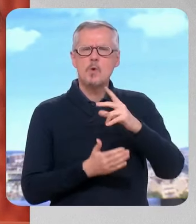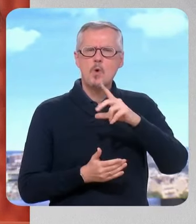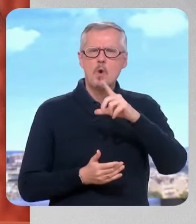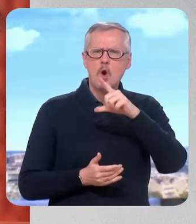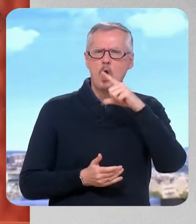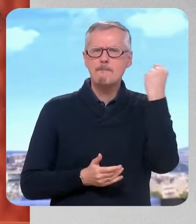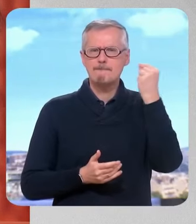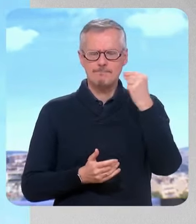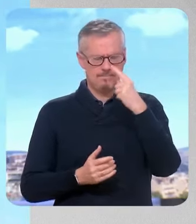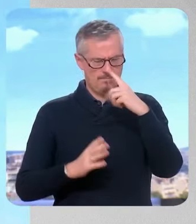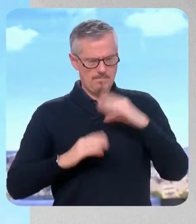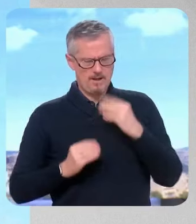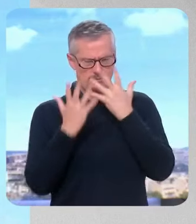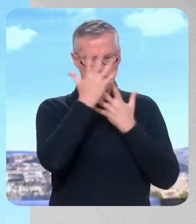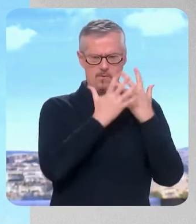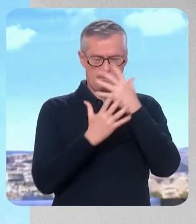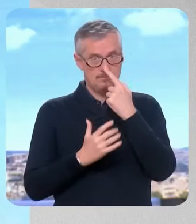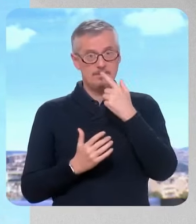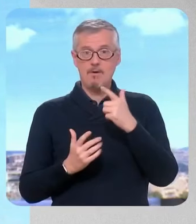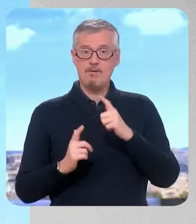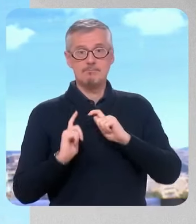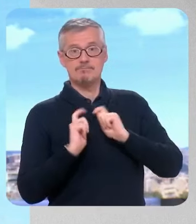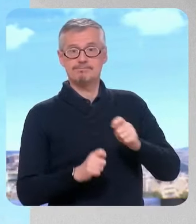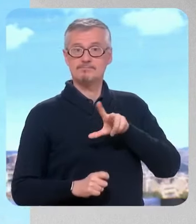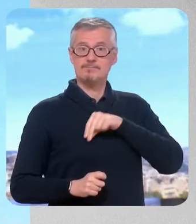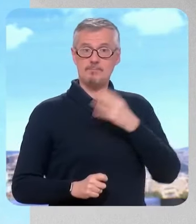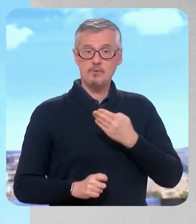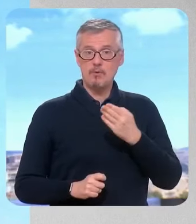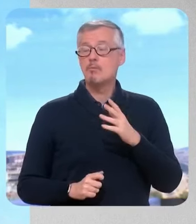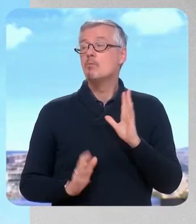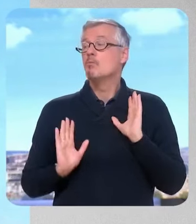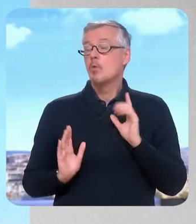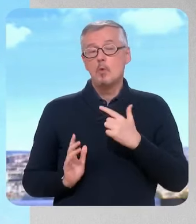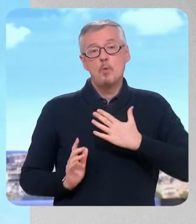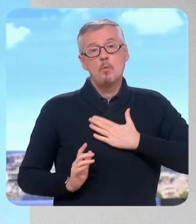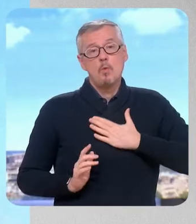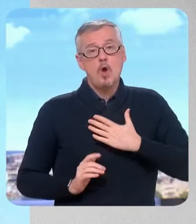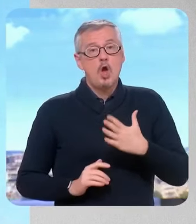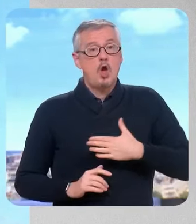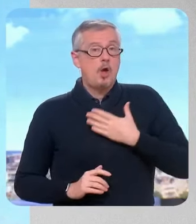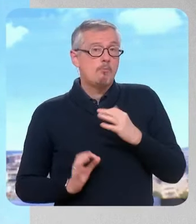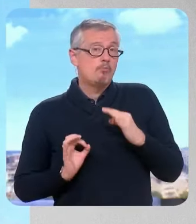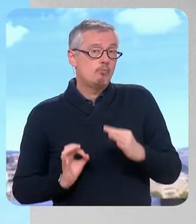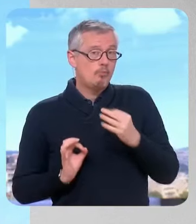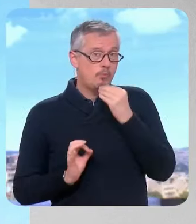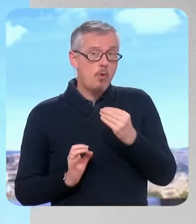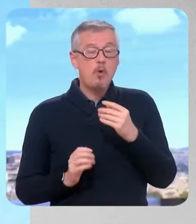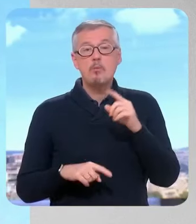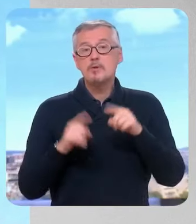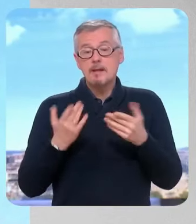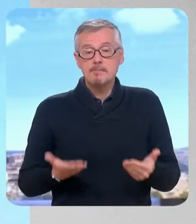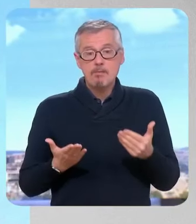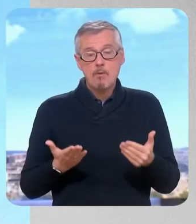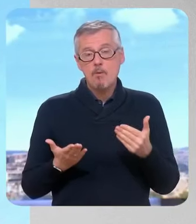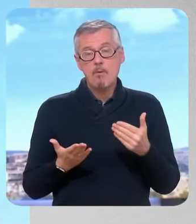Il était de son temps, d'une certaine façon, quand il exprimait ça. Moi, je trouve qu'il a une façon d'exprimer les choses. Alors aujourd'hui, il dirait les mêmes choses, ça